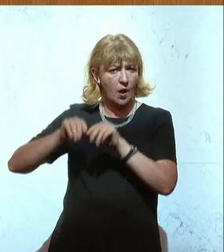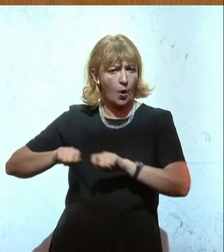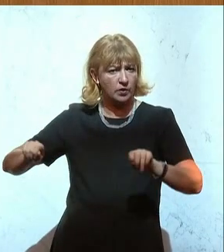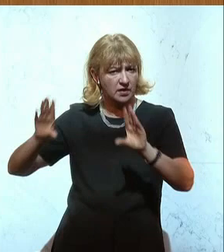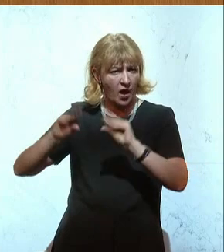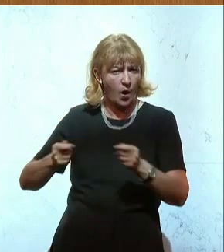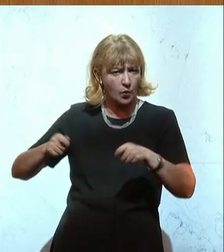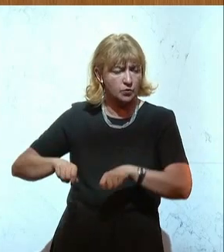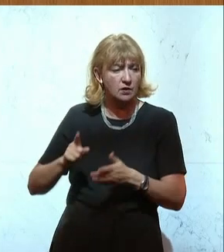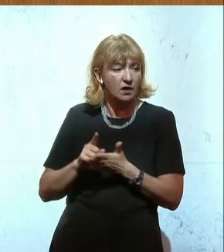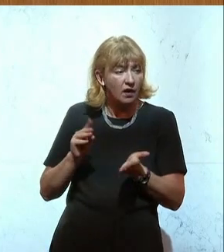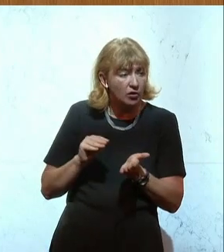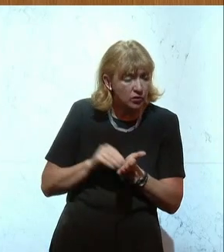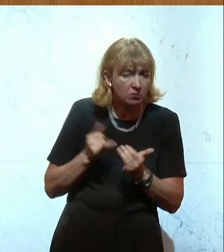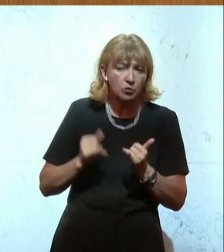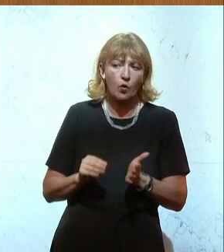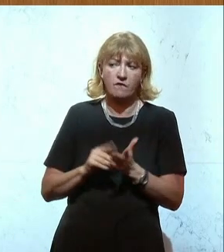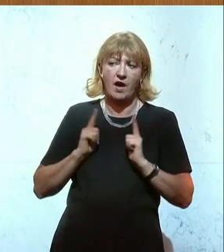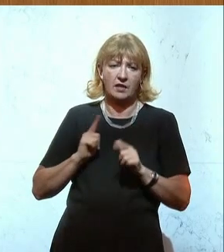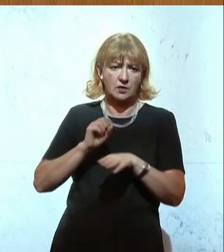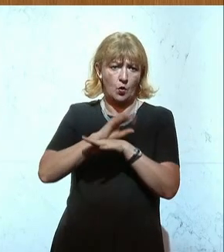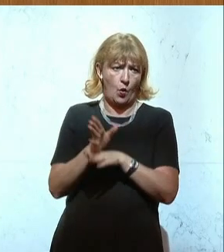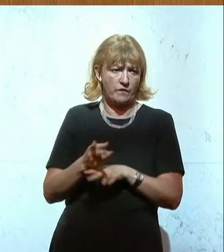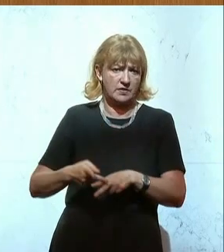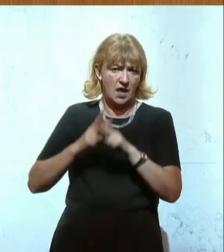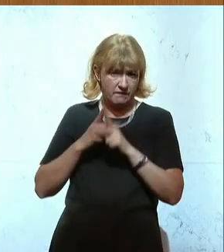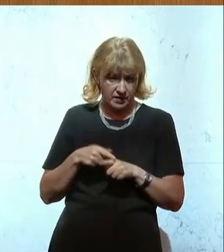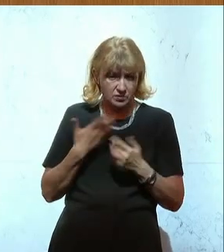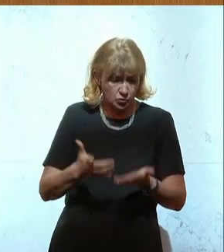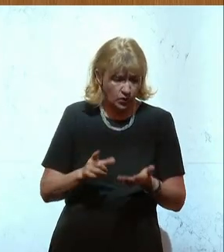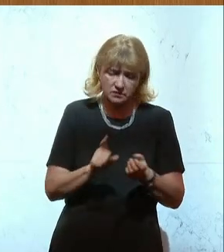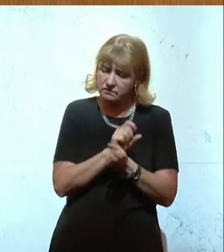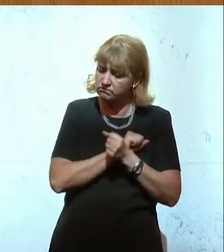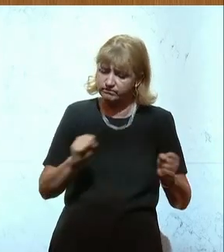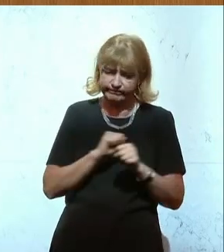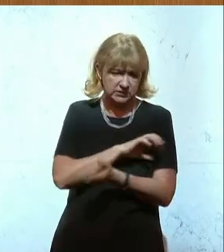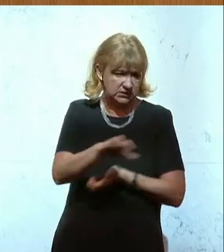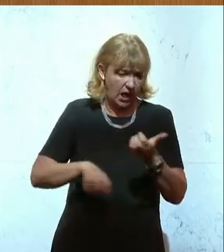noch auf ihre Covid-19-Hilfen. Ein Skandal. Vielen Dank. Applaus Applaus Applaus Applaus